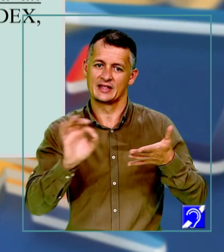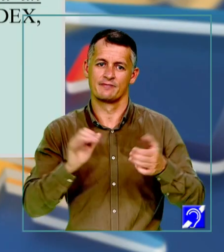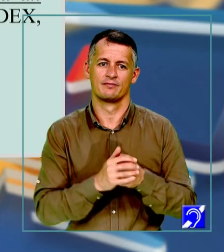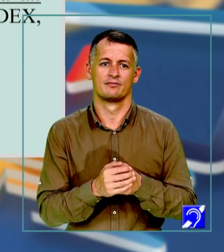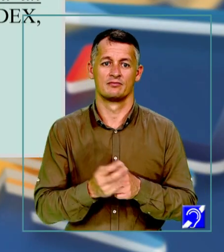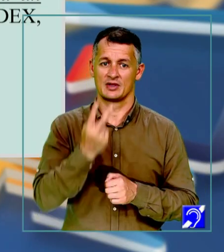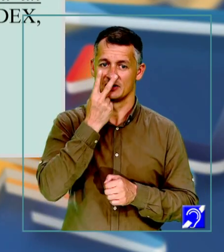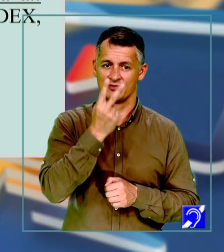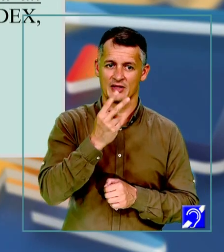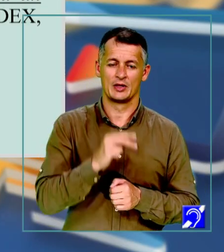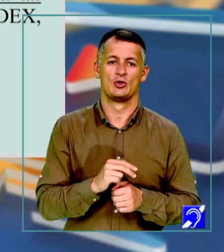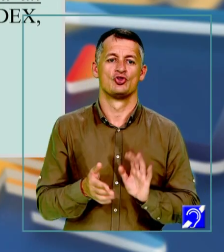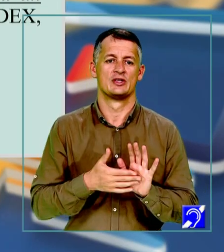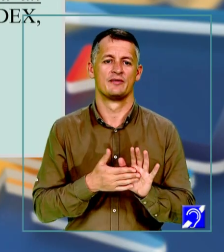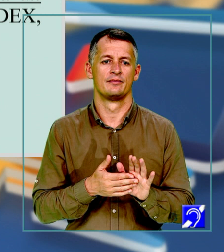apar următoarele justificări.